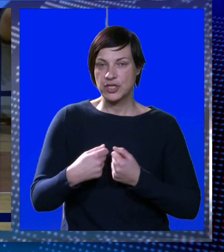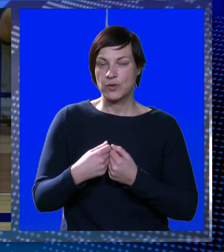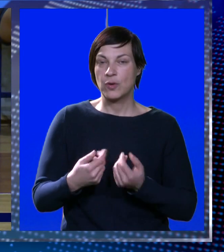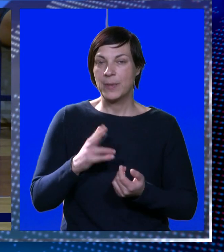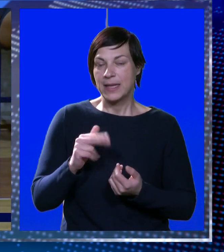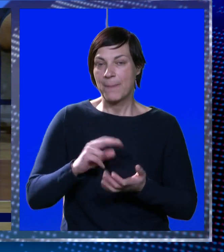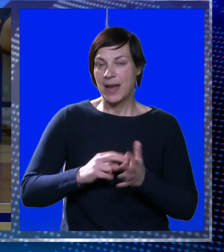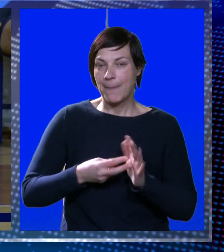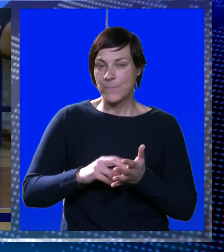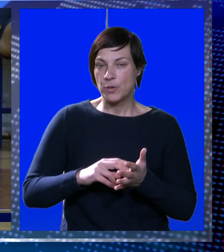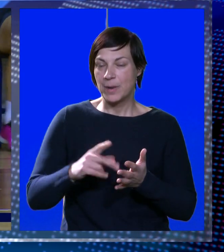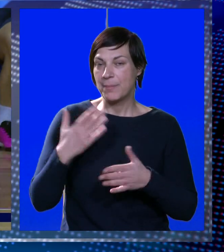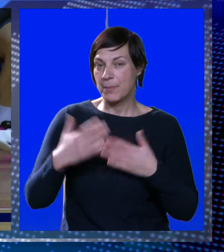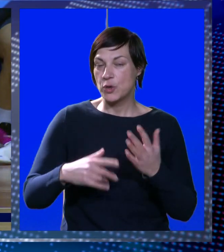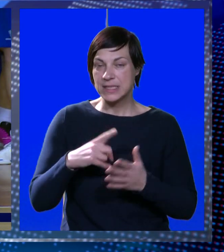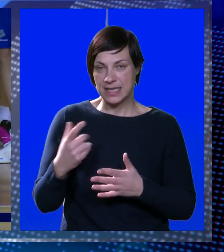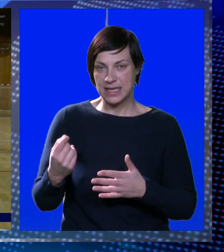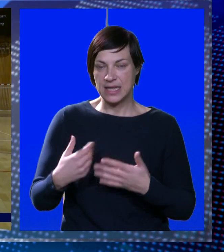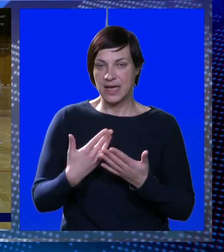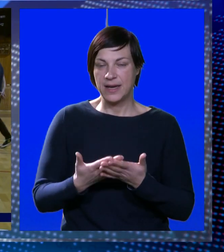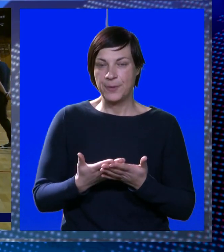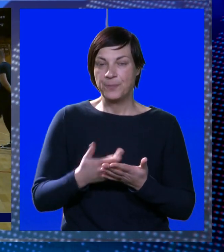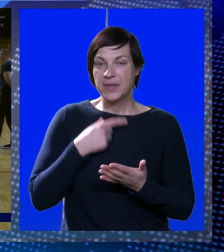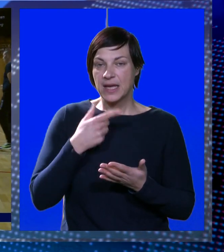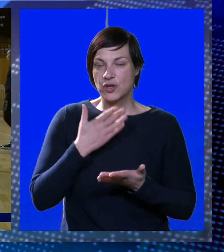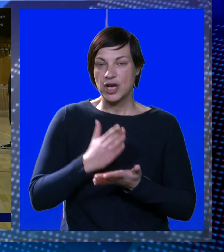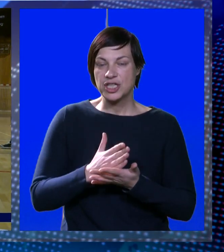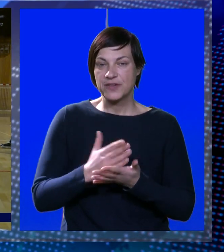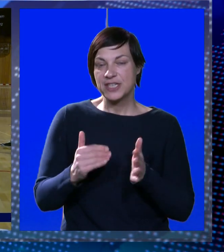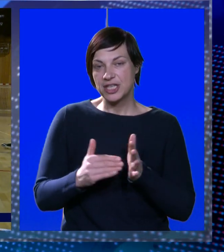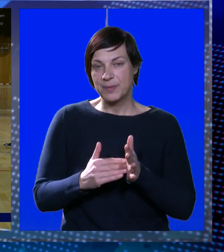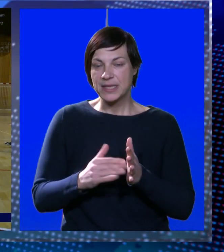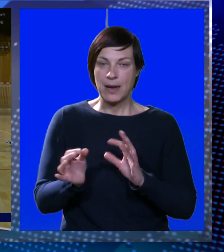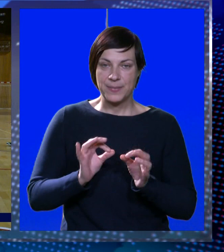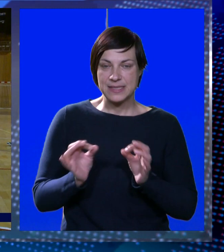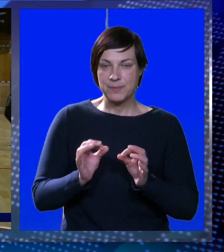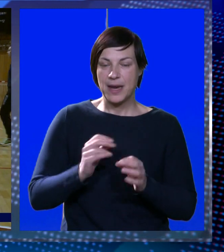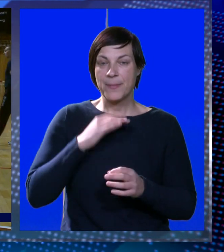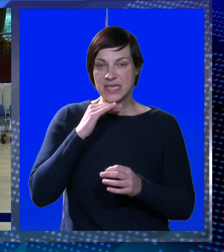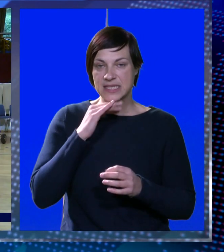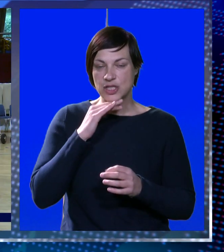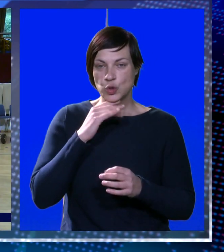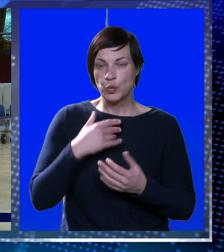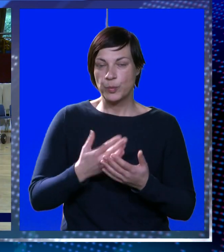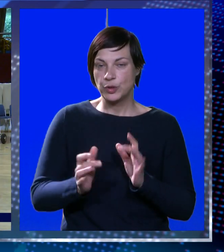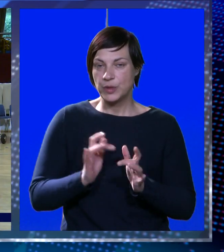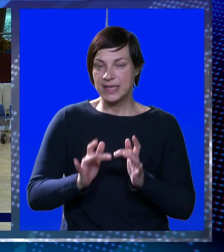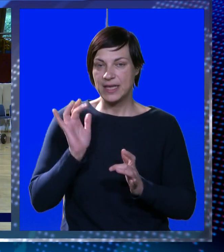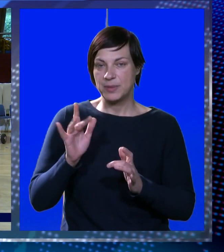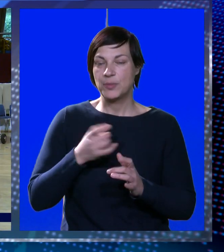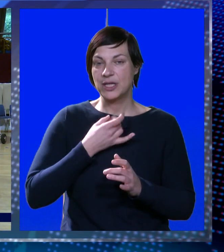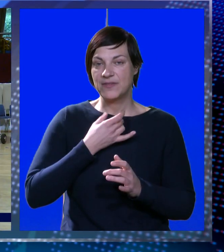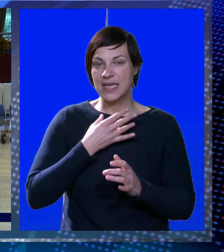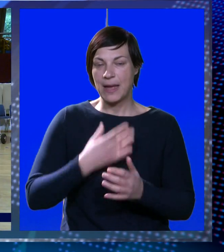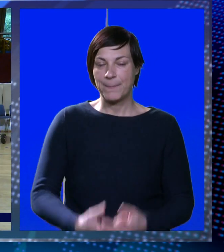kluba kako je momčad imala problema tijekom posljednjeg dana, no kako ističe, većina bi trebala biti spremna za subotu i derbi